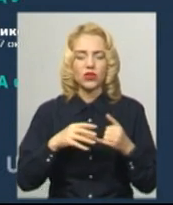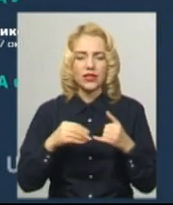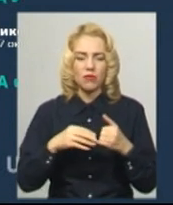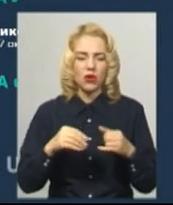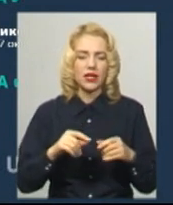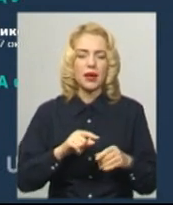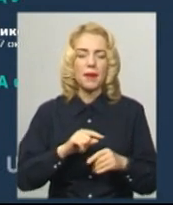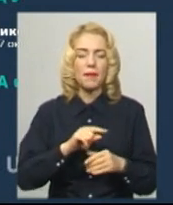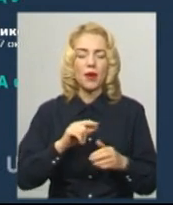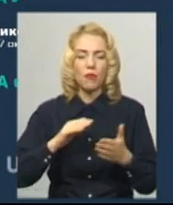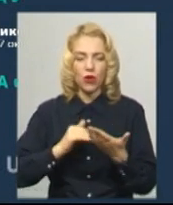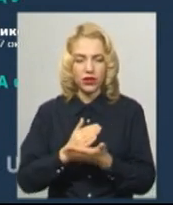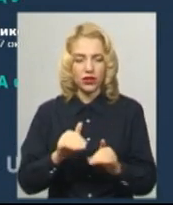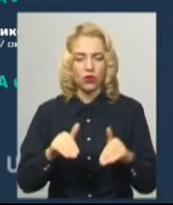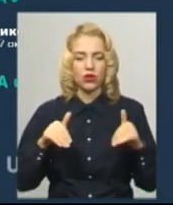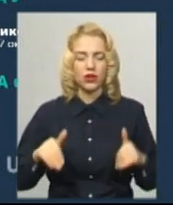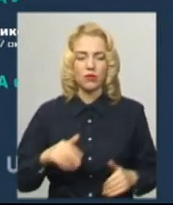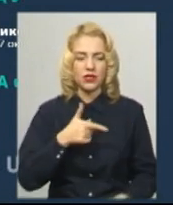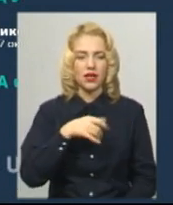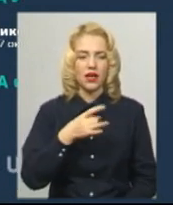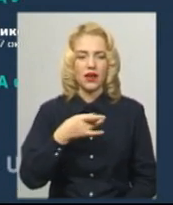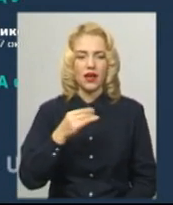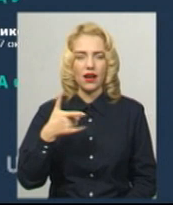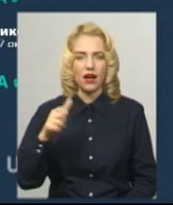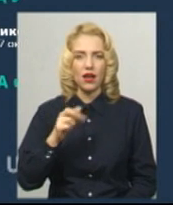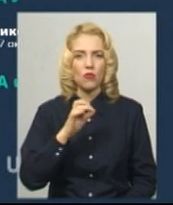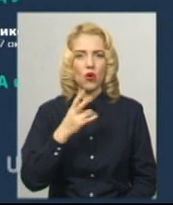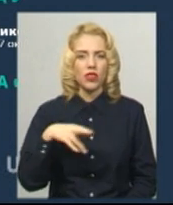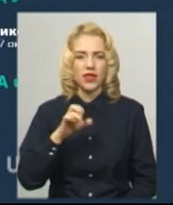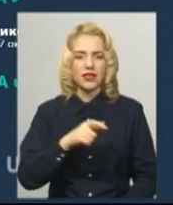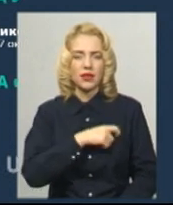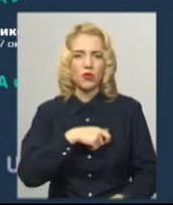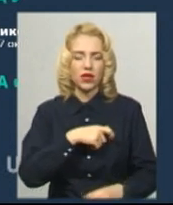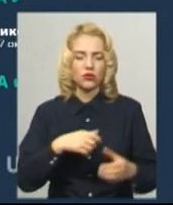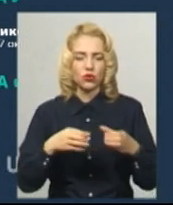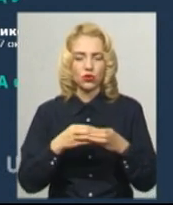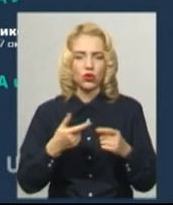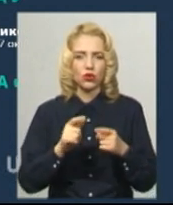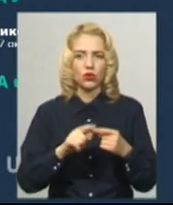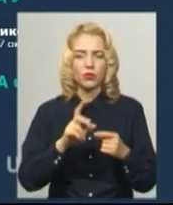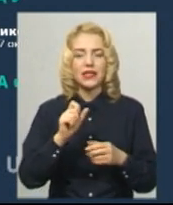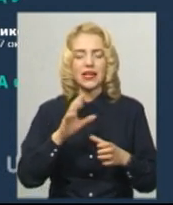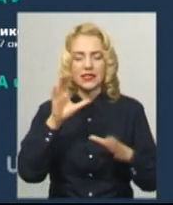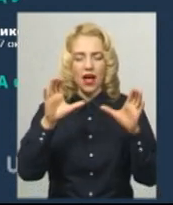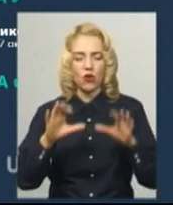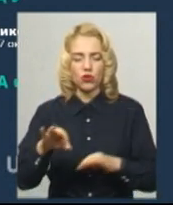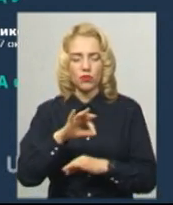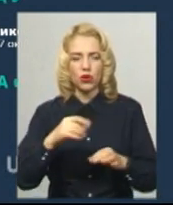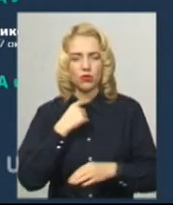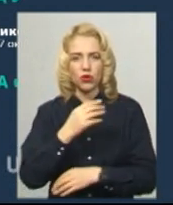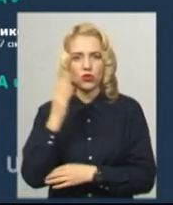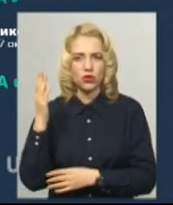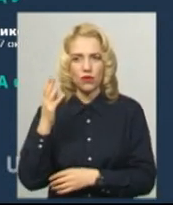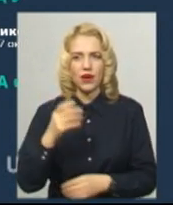голосування Олександр Герега та Віктор Бондар з депутатської групи «За майбутнє». За законопроєкт проголосували народні депутати з